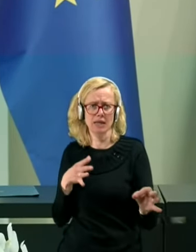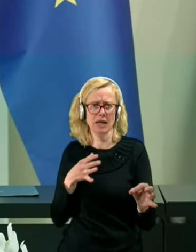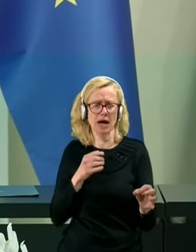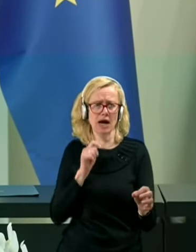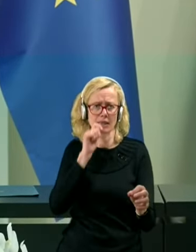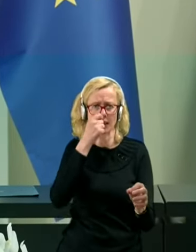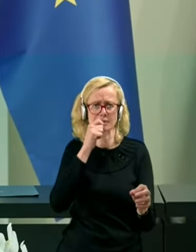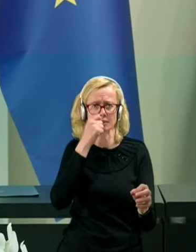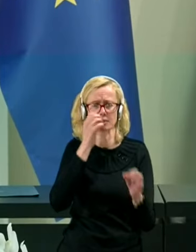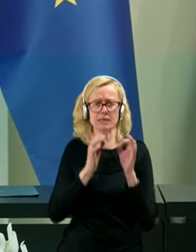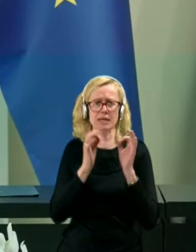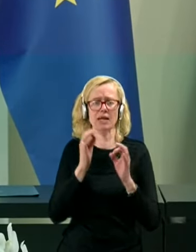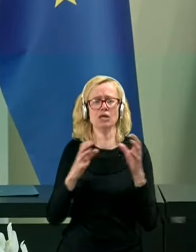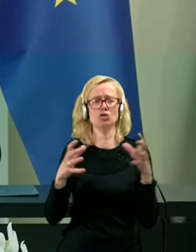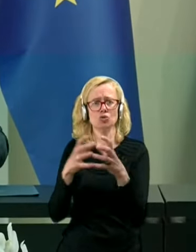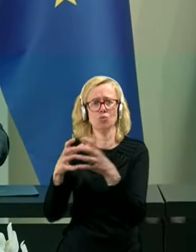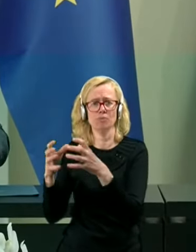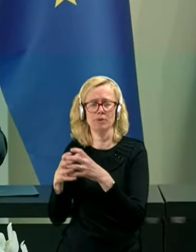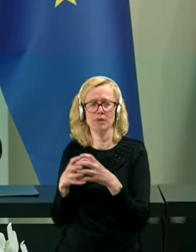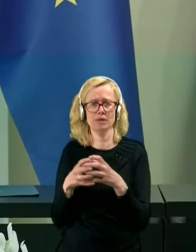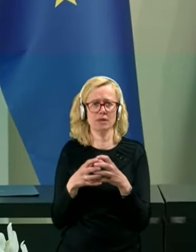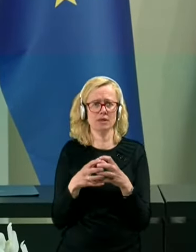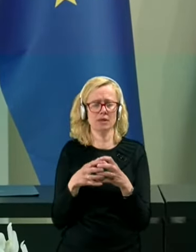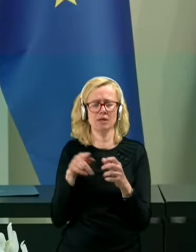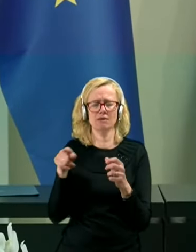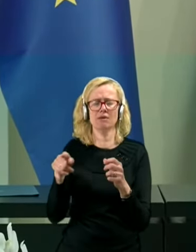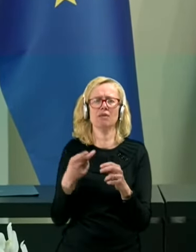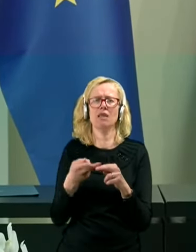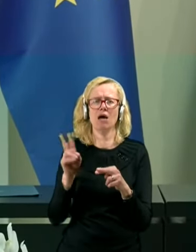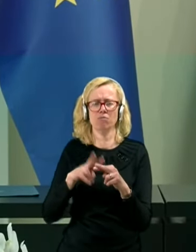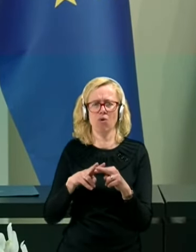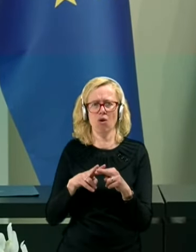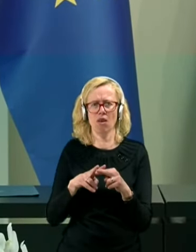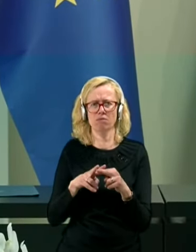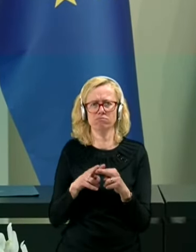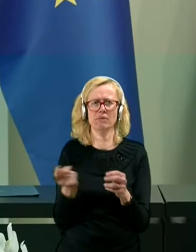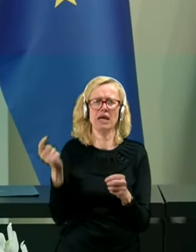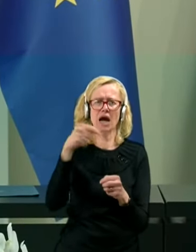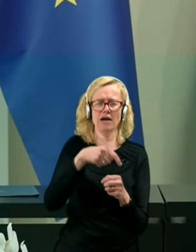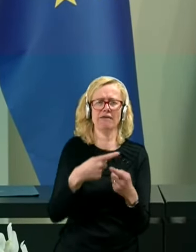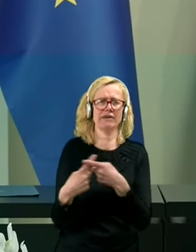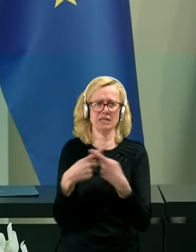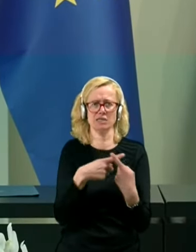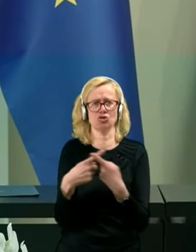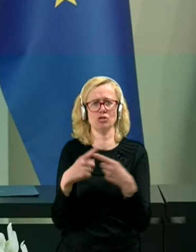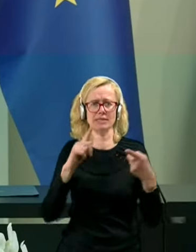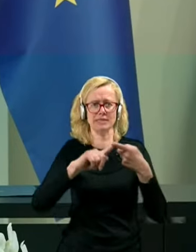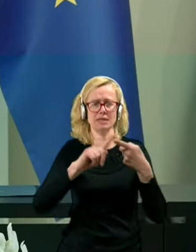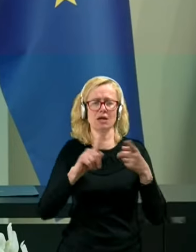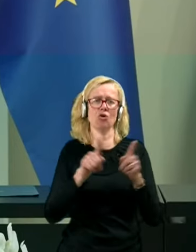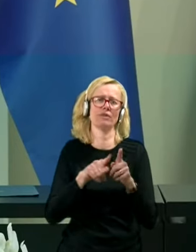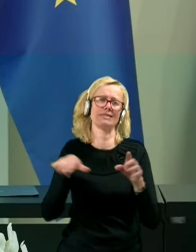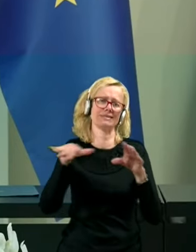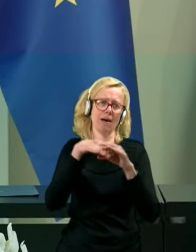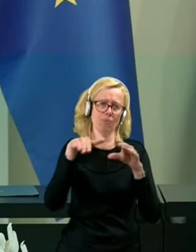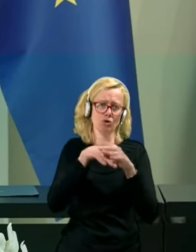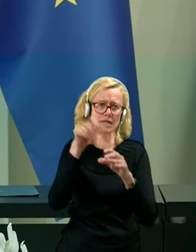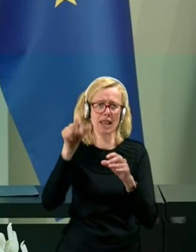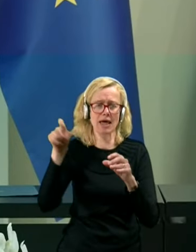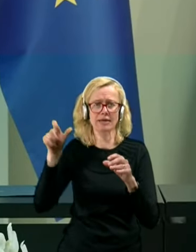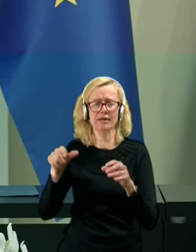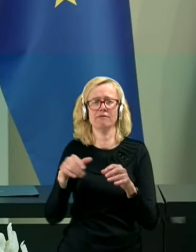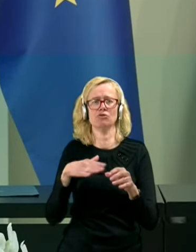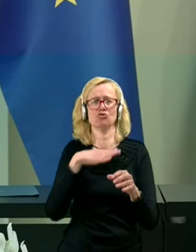skupin, ki najbolj intenzivno prihaja v rizične stike, kot so zaposleni v šolstvu, v